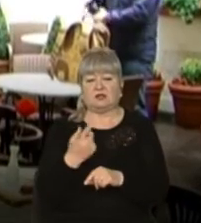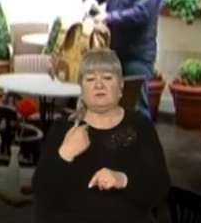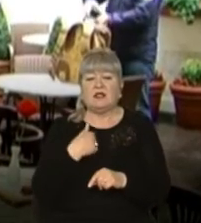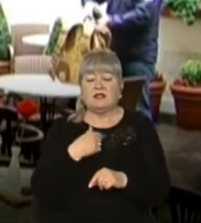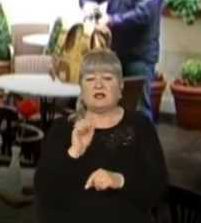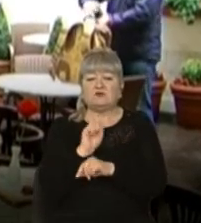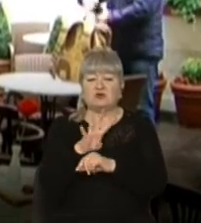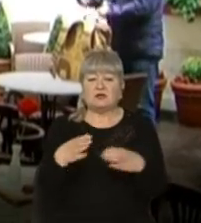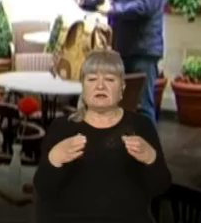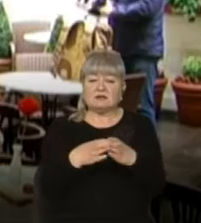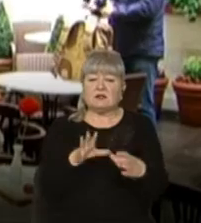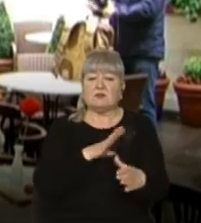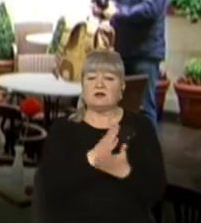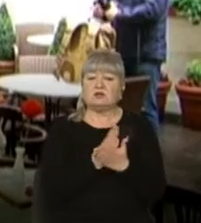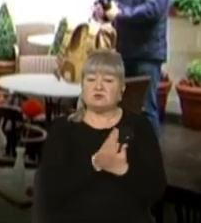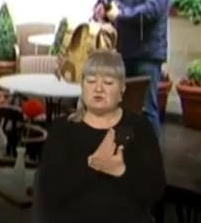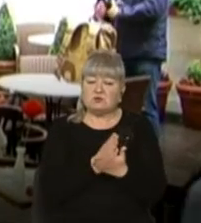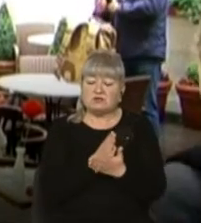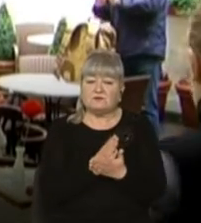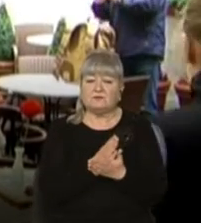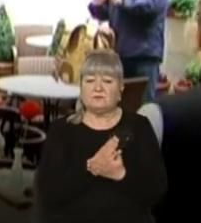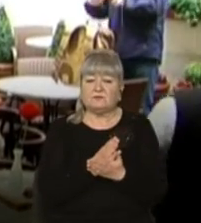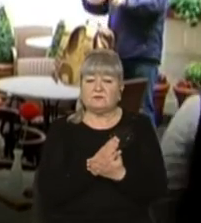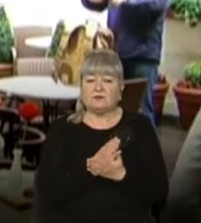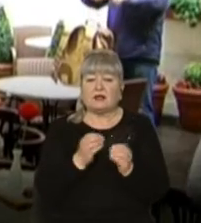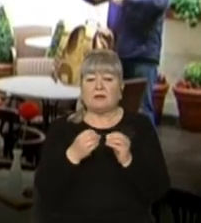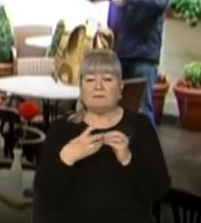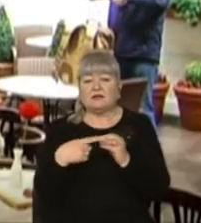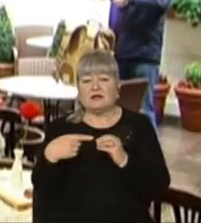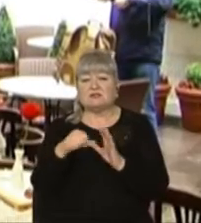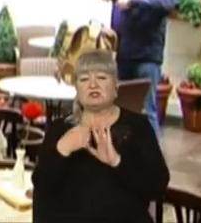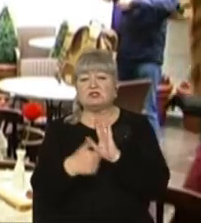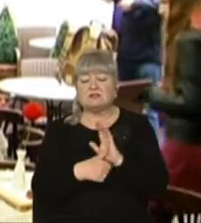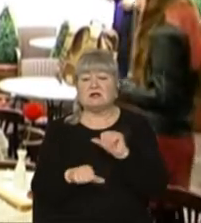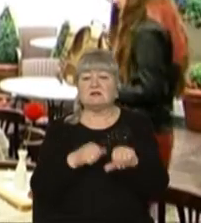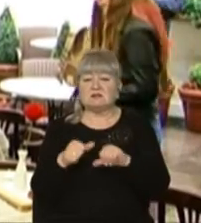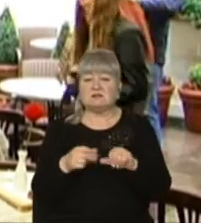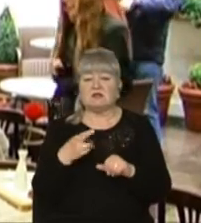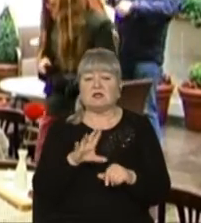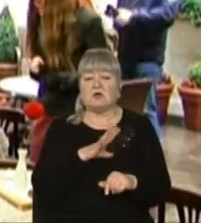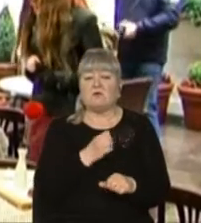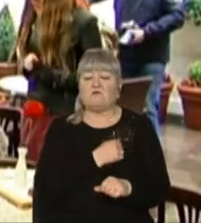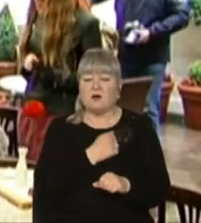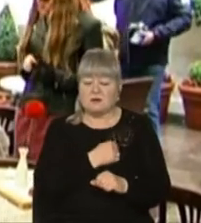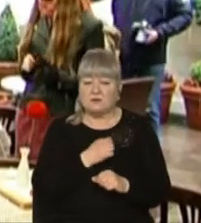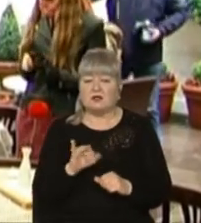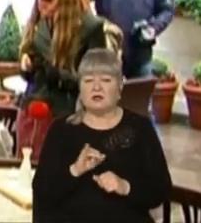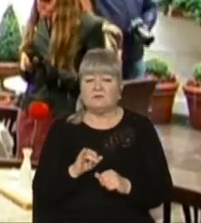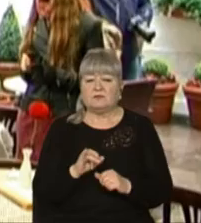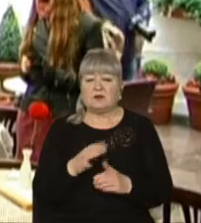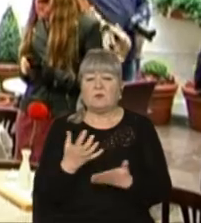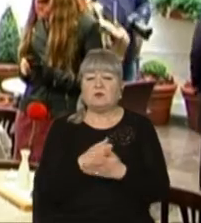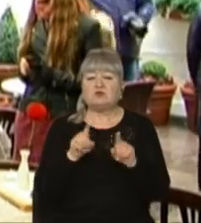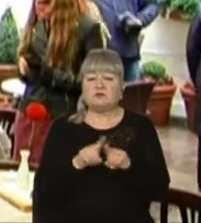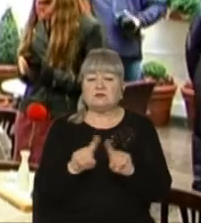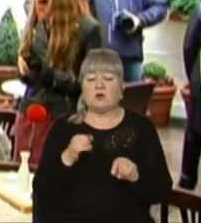бригаді, служив 14-й МБР. З 15-16 рік я був в армії і вийшло